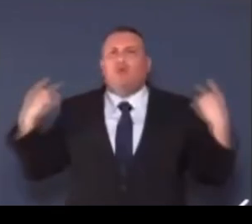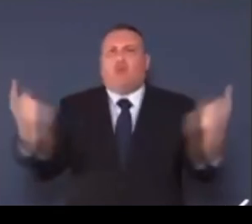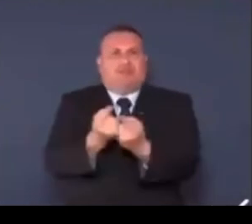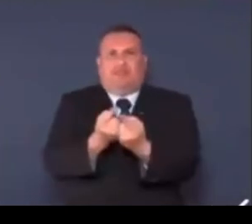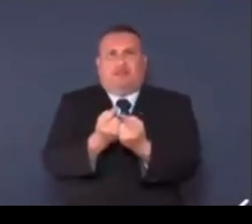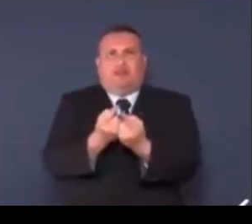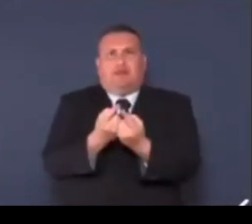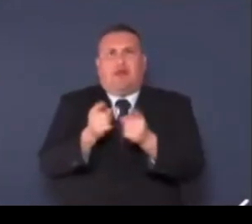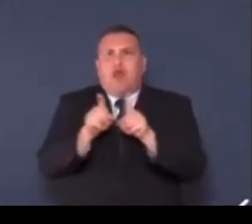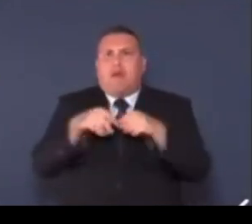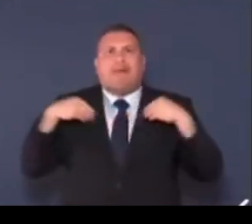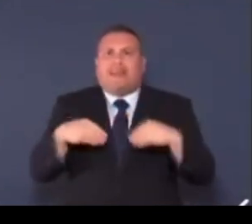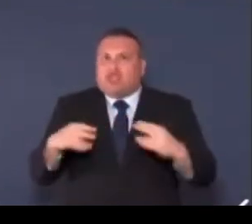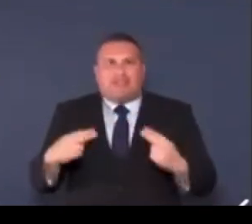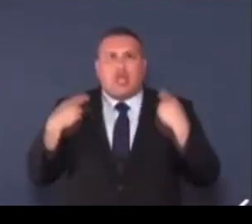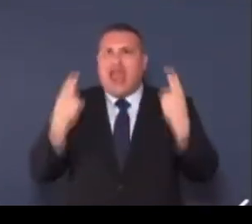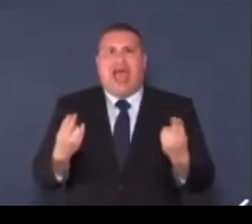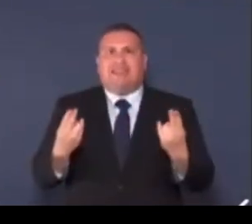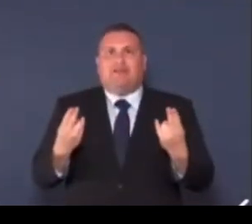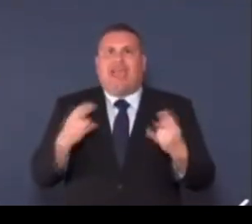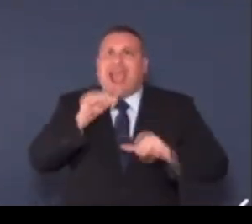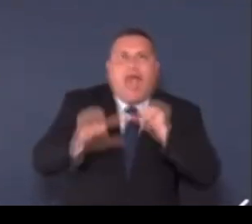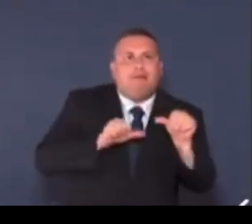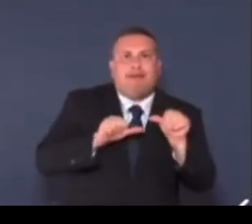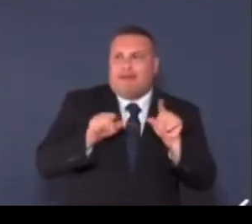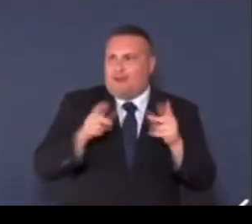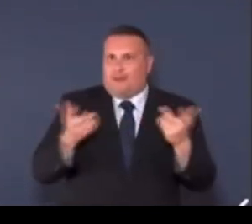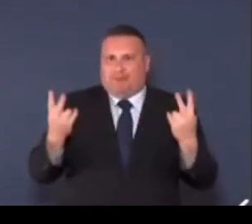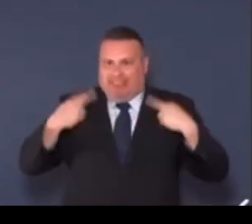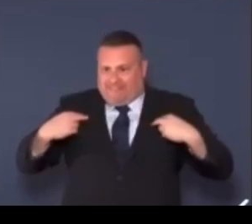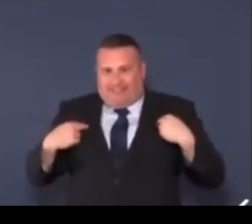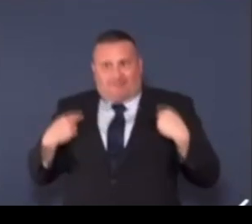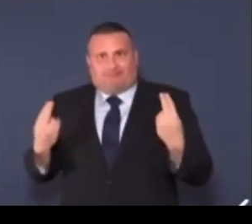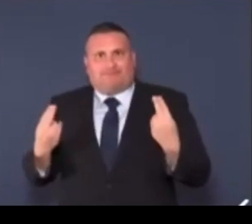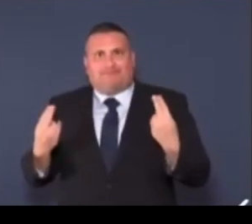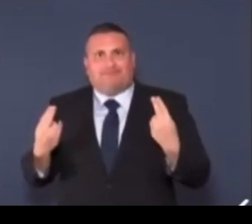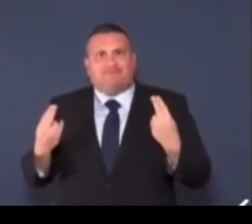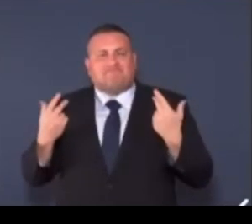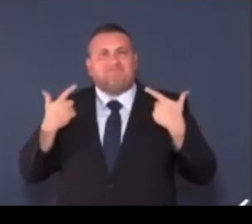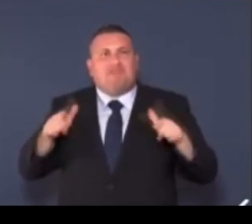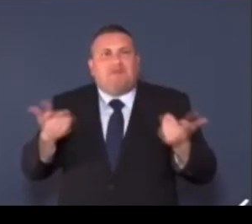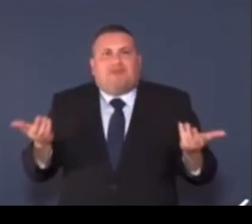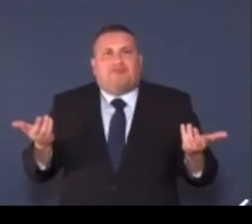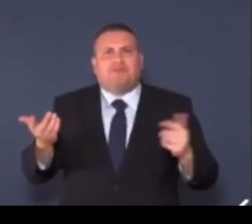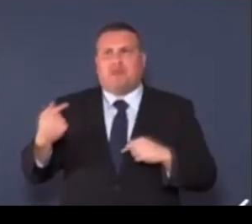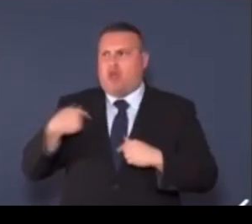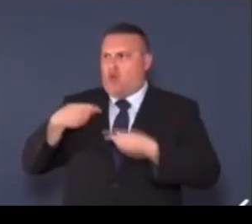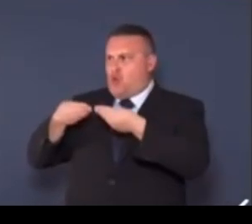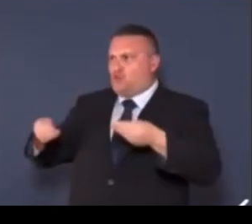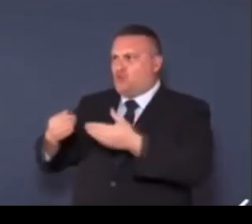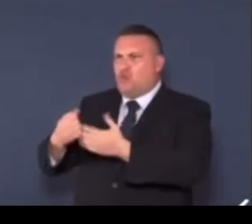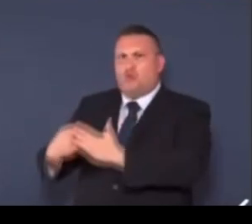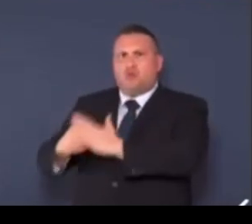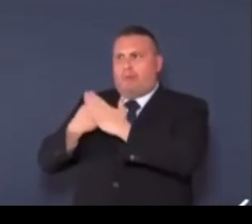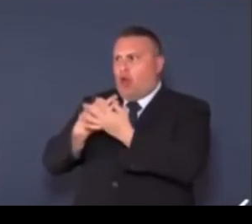protagonisti attivi del cambiamento e della propria vita, perché tutti noi, con i giusti sostegni, possiamo essere delle